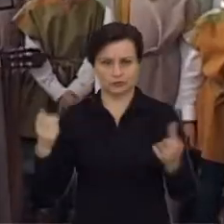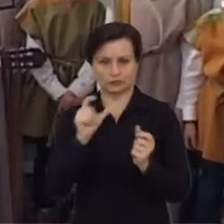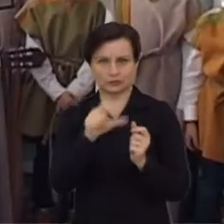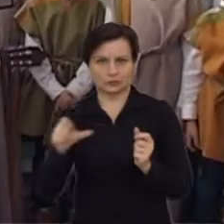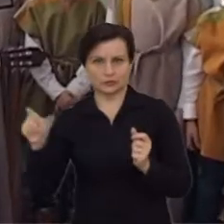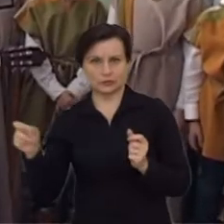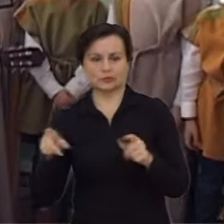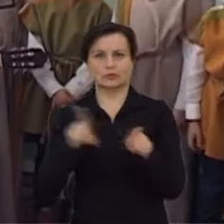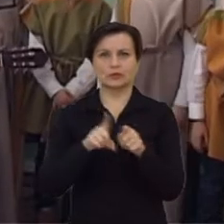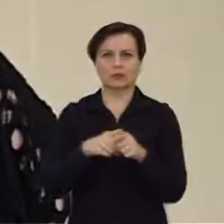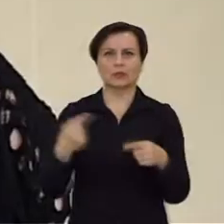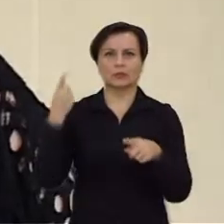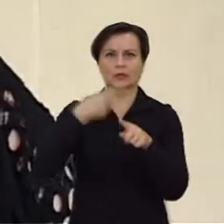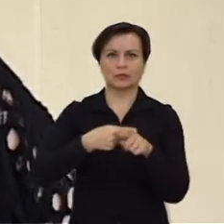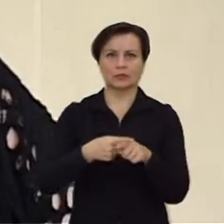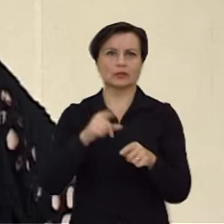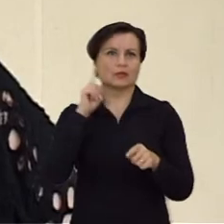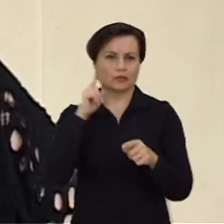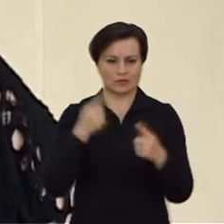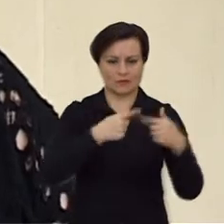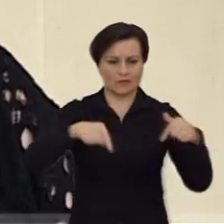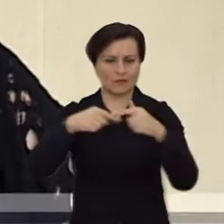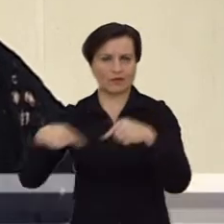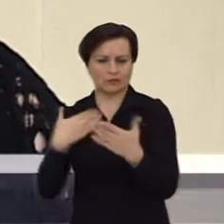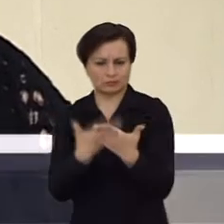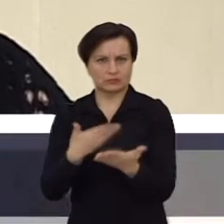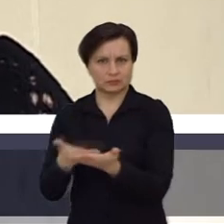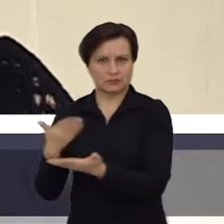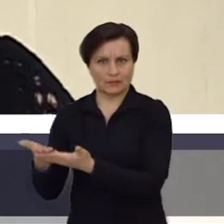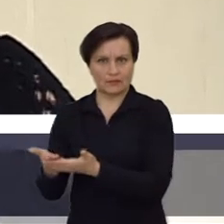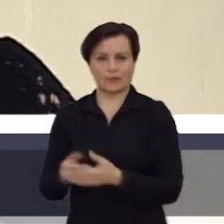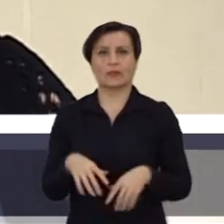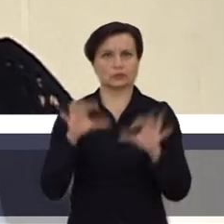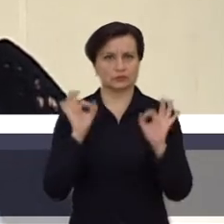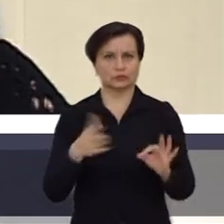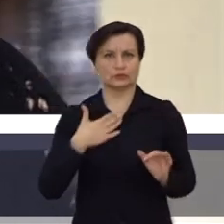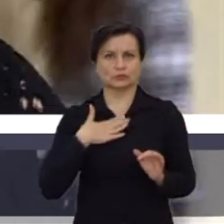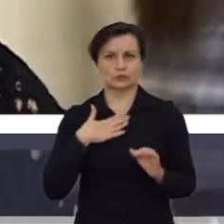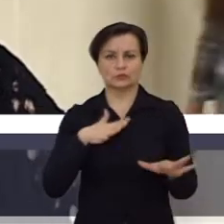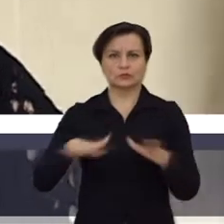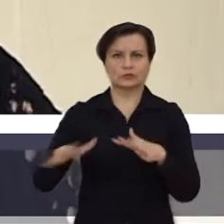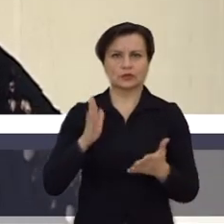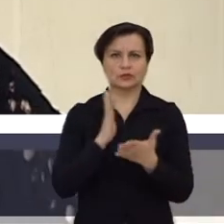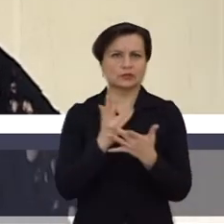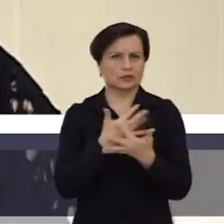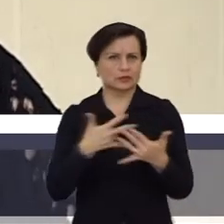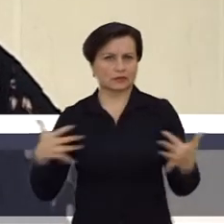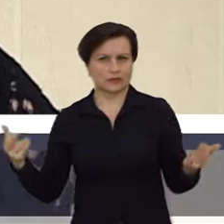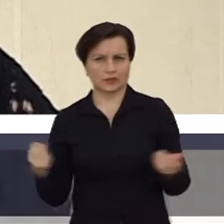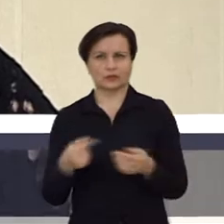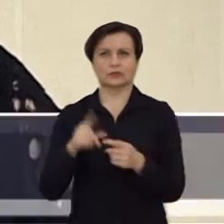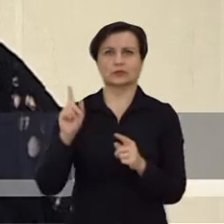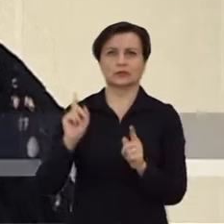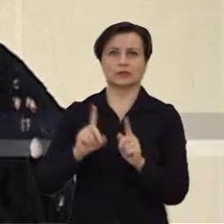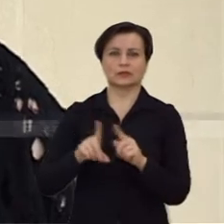papildomos veiklos jaunimui. Iš tiesų mūsų veiklos yra labai įvairios ir pasitinkant 15 metų sukaktį centro, tiesiog